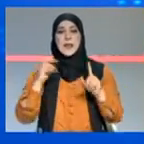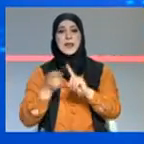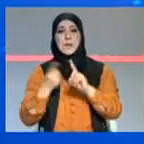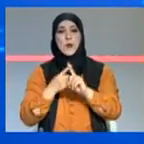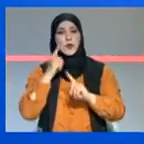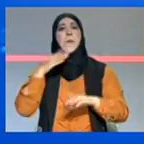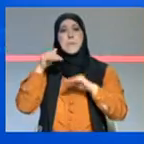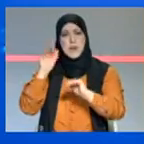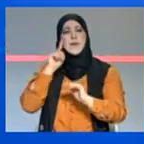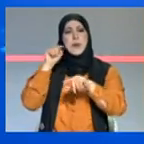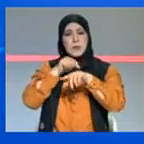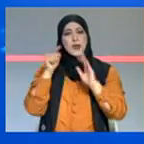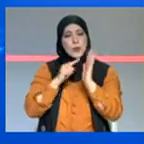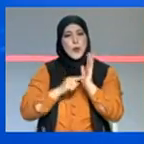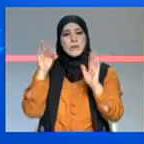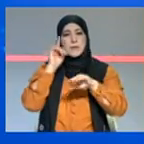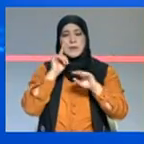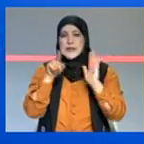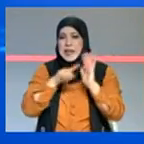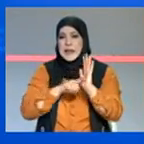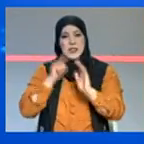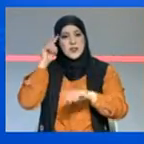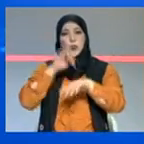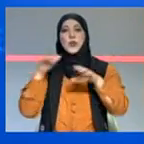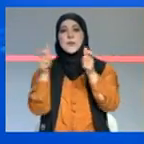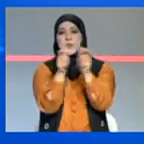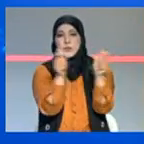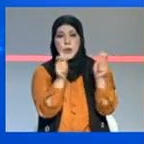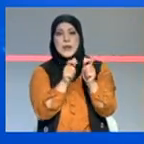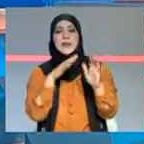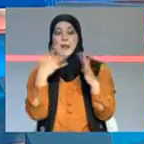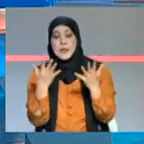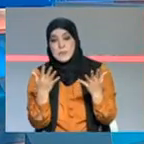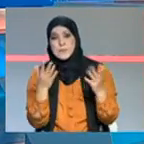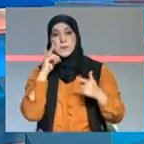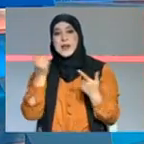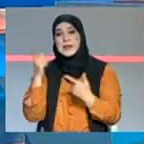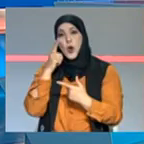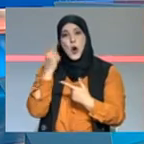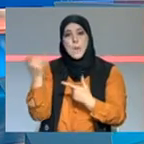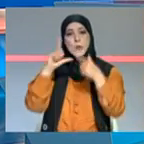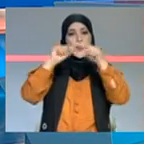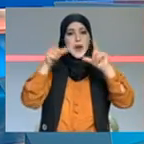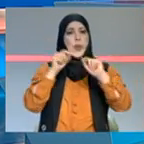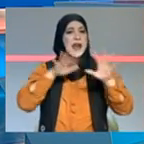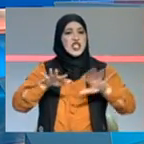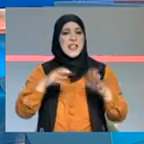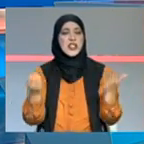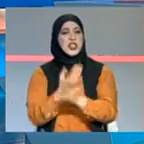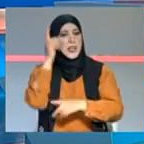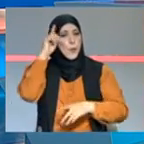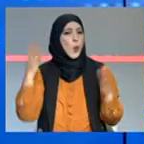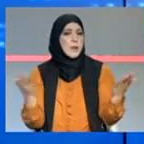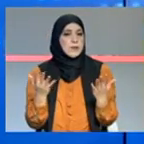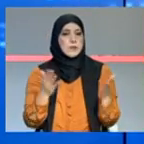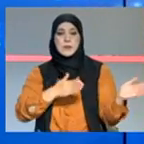كانت قاسية على بعض القطاعات التي تبدو مشلولة في الأصل لو توضح أسباب اتخاذ هذه الإجراءات في البداية